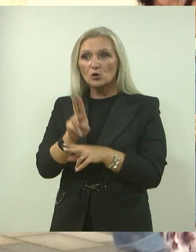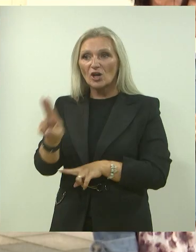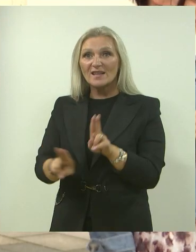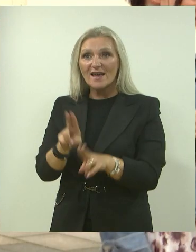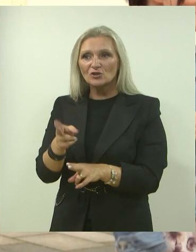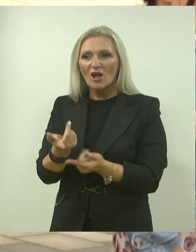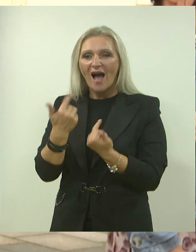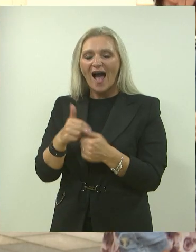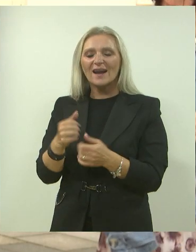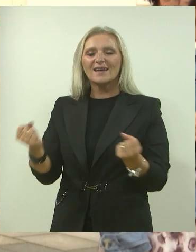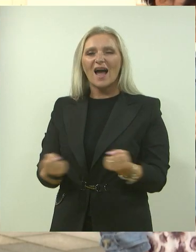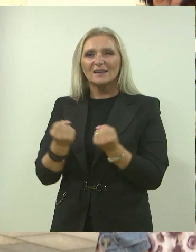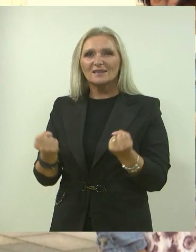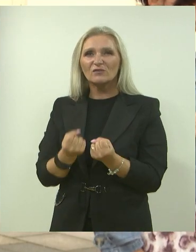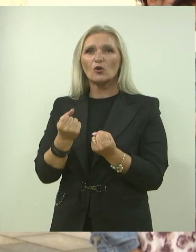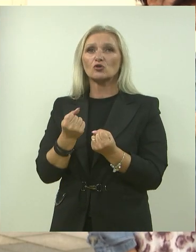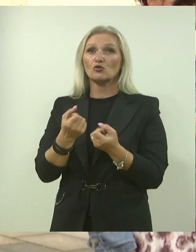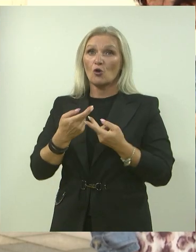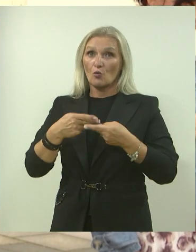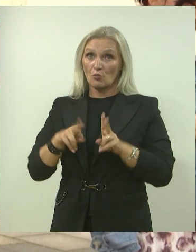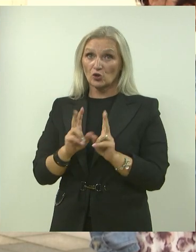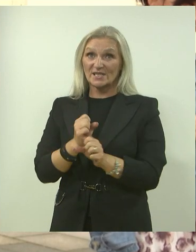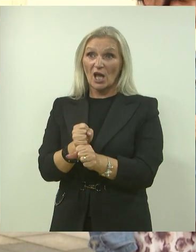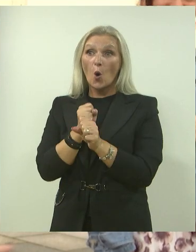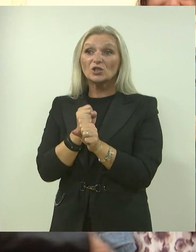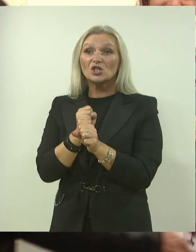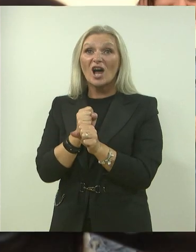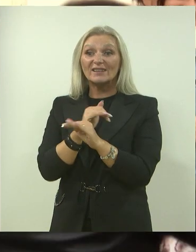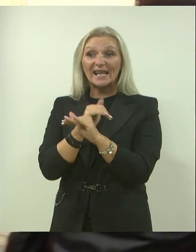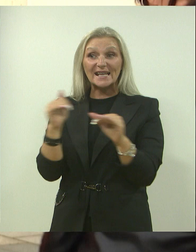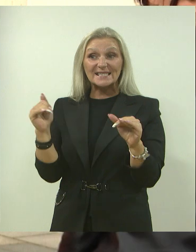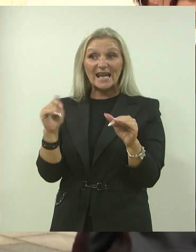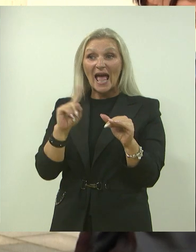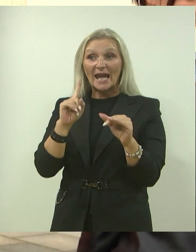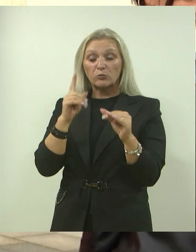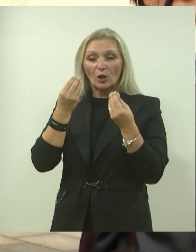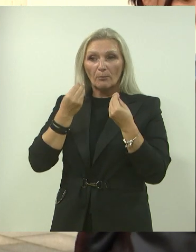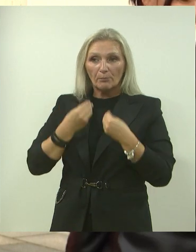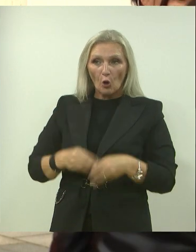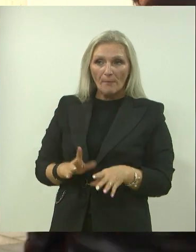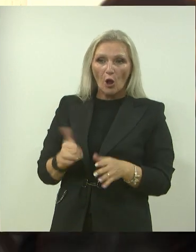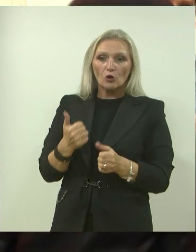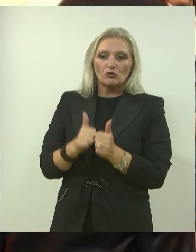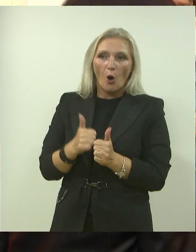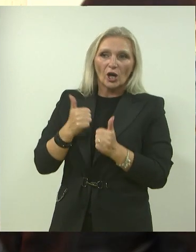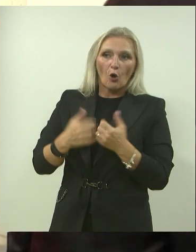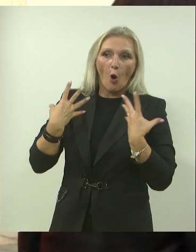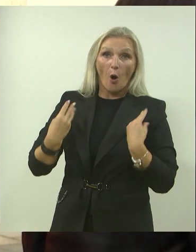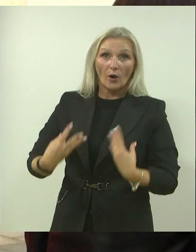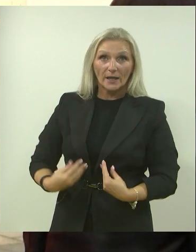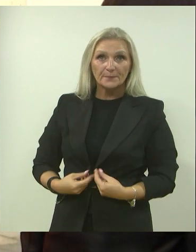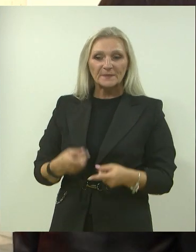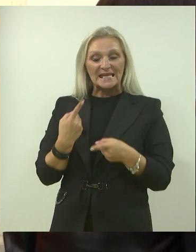aktivnošću može se održavati razina da se bolest ne pogršava. I upravo iz tog